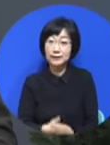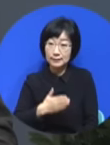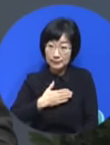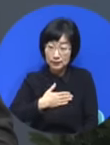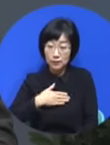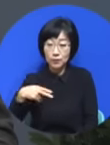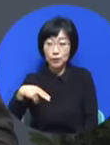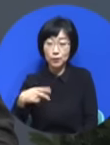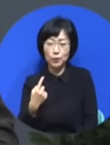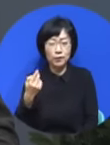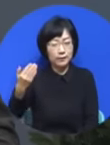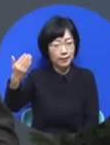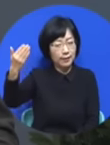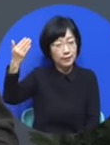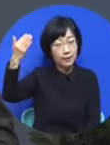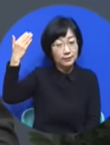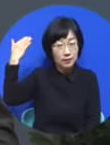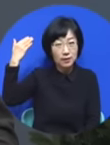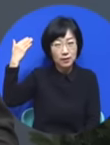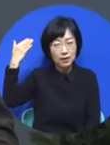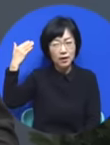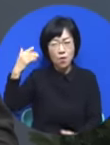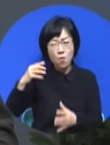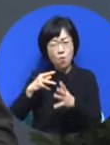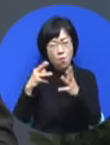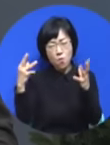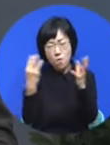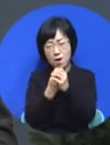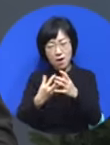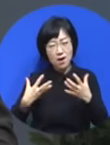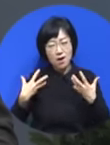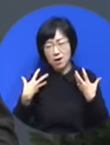옛날에 너무 낭망된 때 있었습니다.